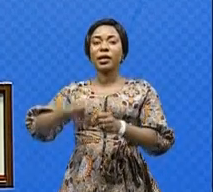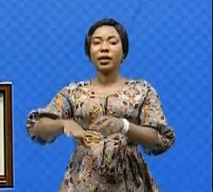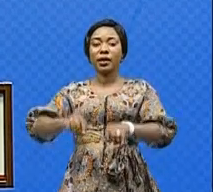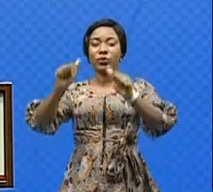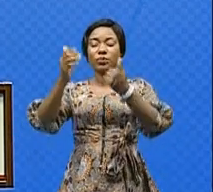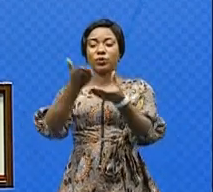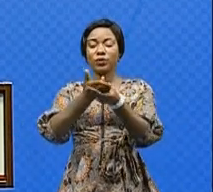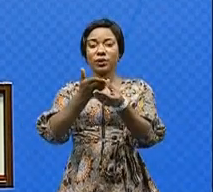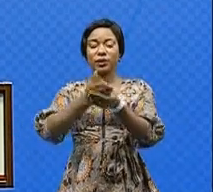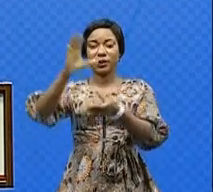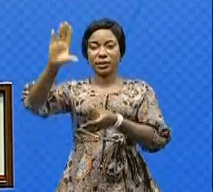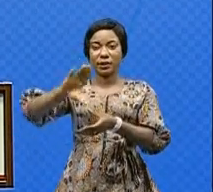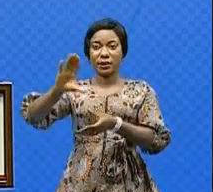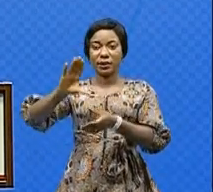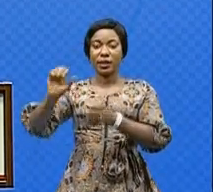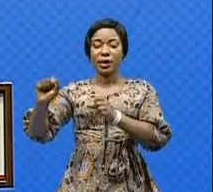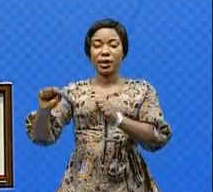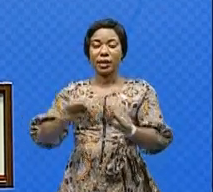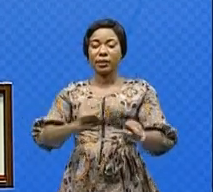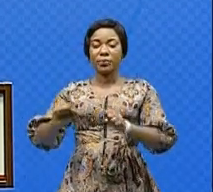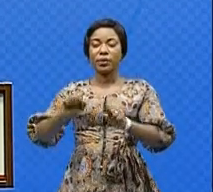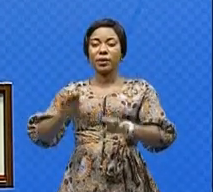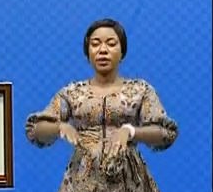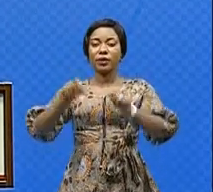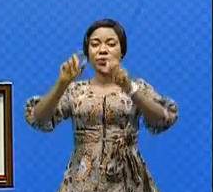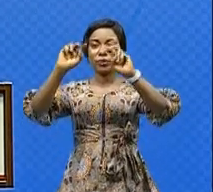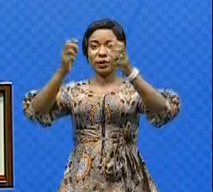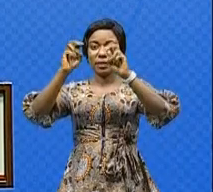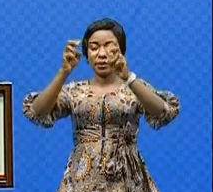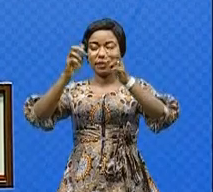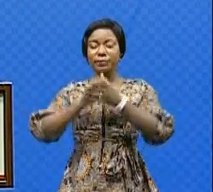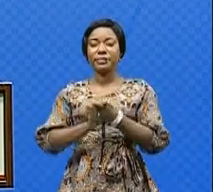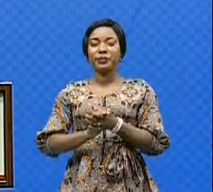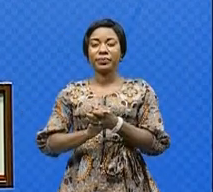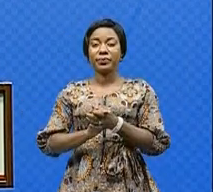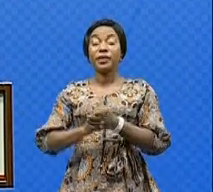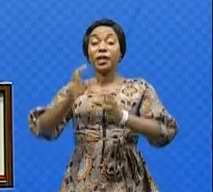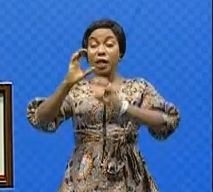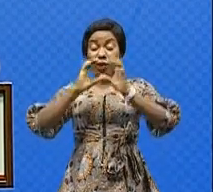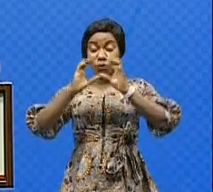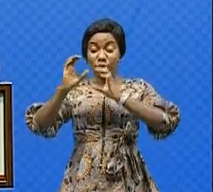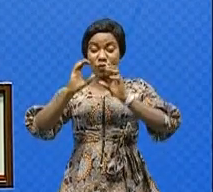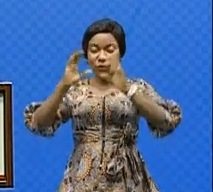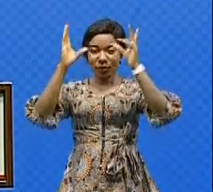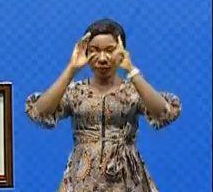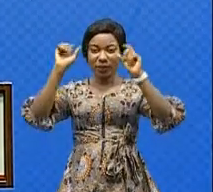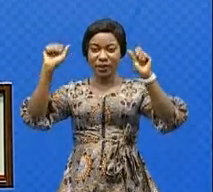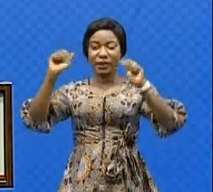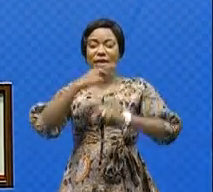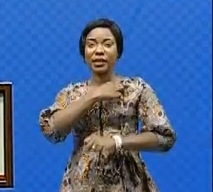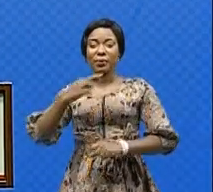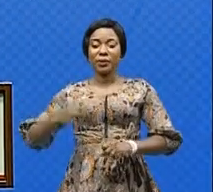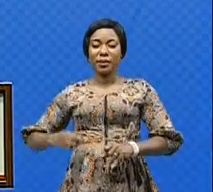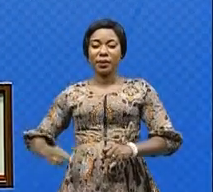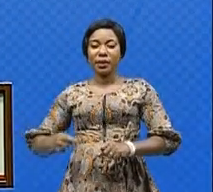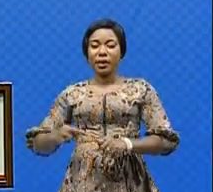5. Examen et adoption de textes. La communication du Président de la République a